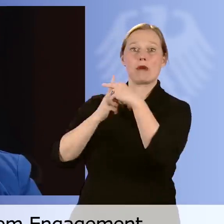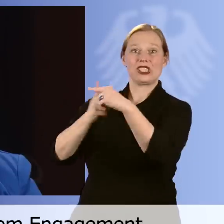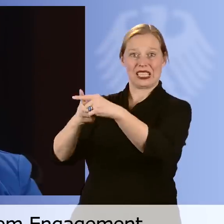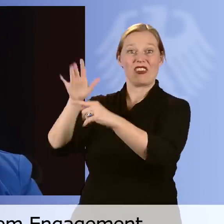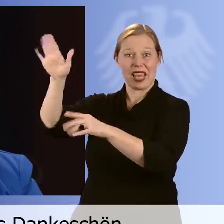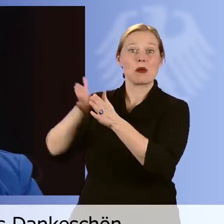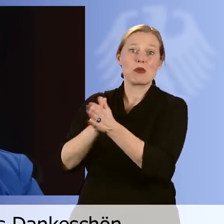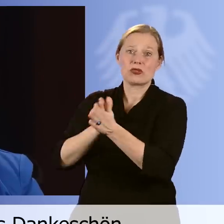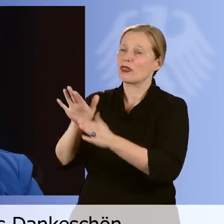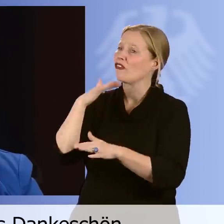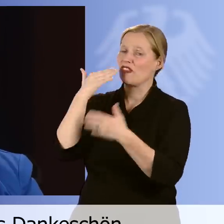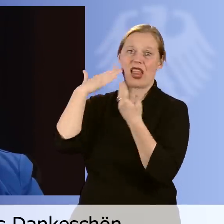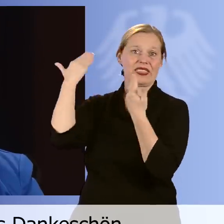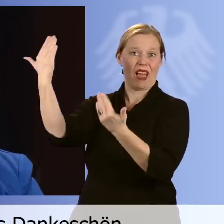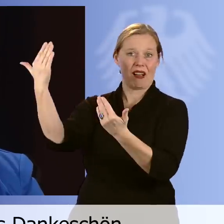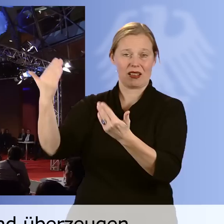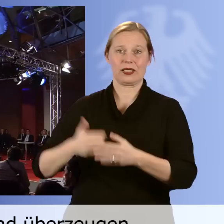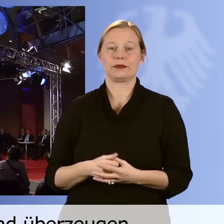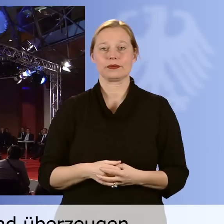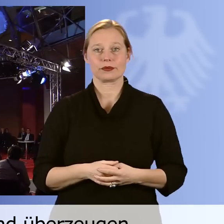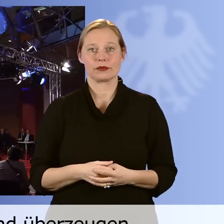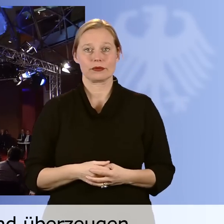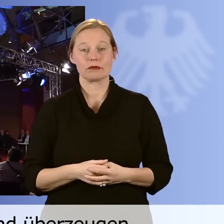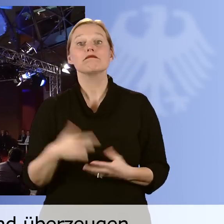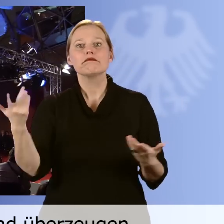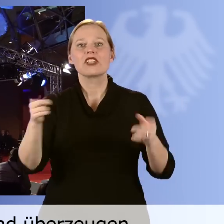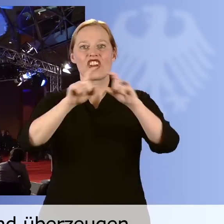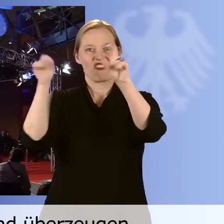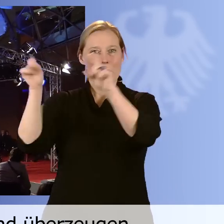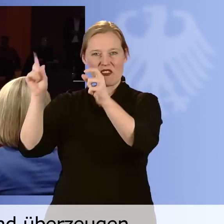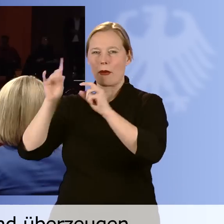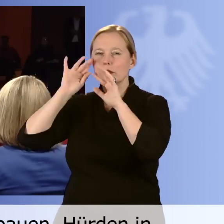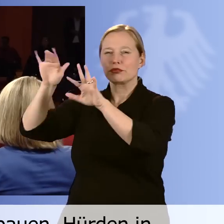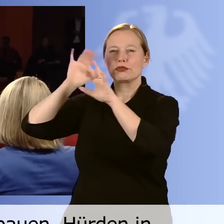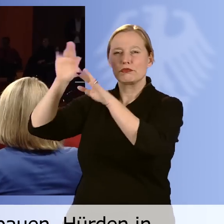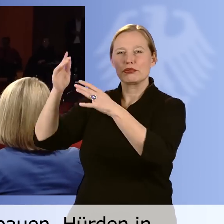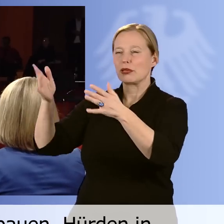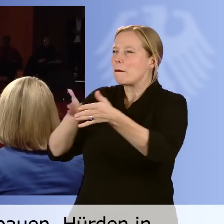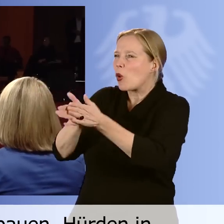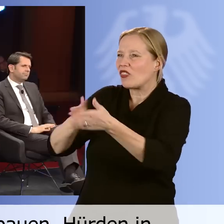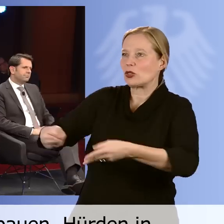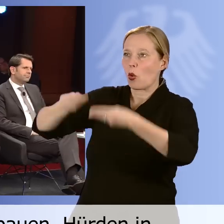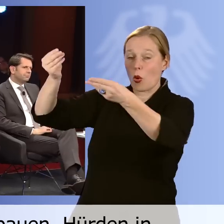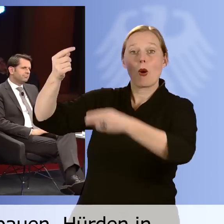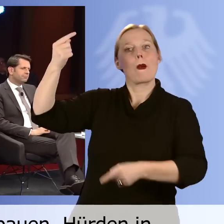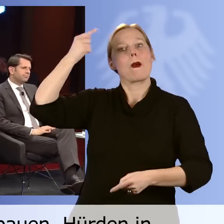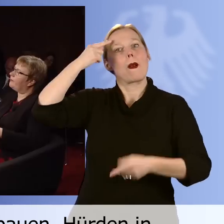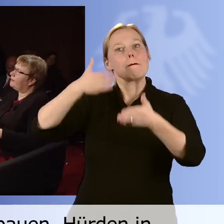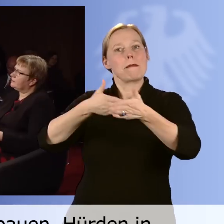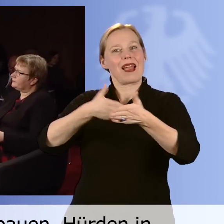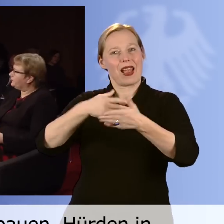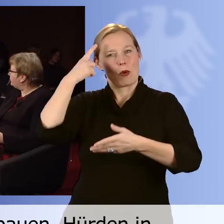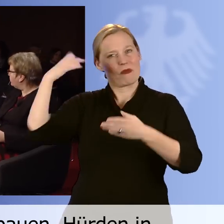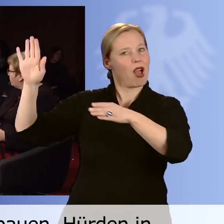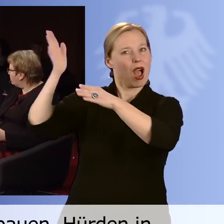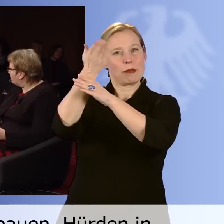Motivation. Dafür von mir schon mal ganz herzlichen Dank. Unternehmen motivieren und überzeugen, Barrieren in den Köpfen abbauen, Hürden auch